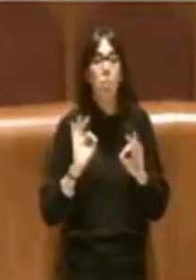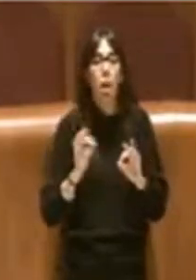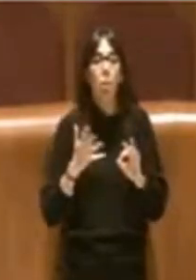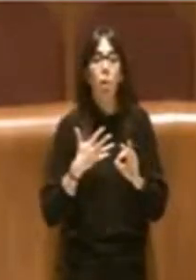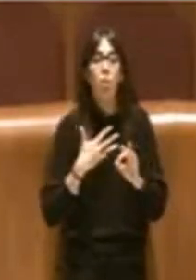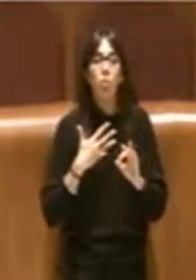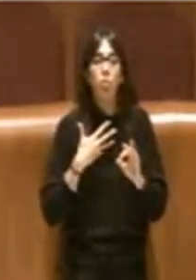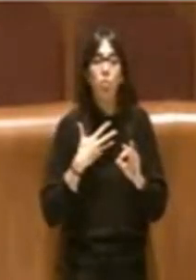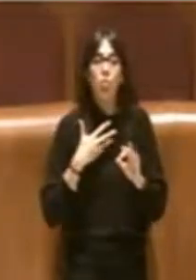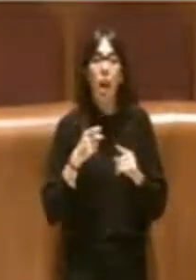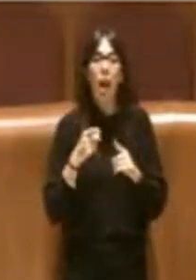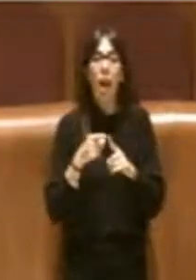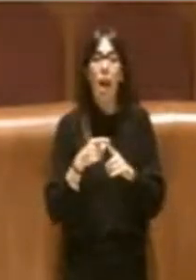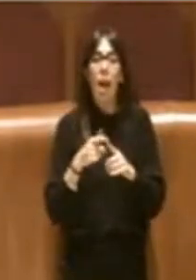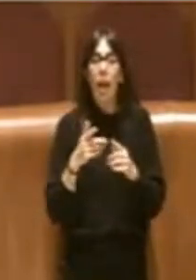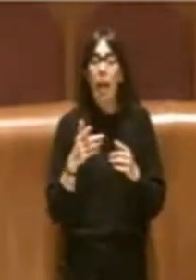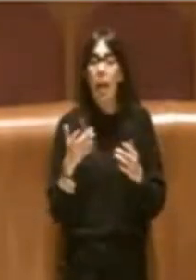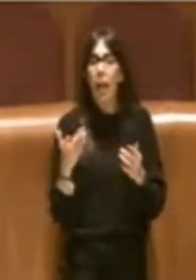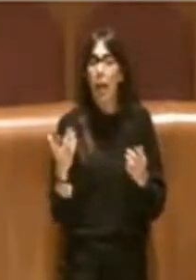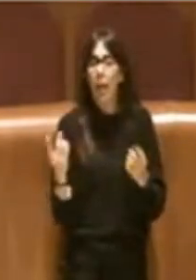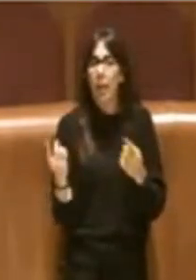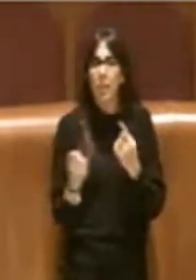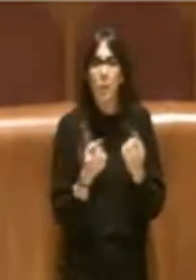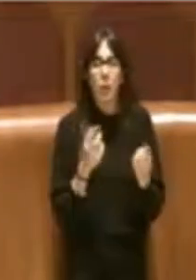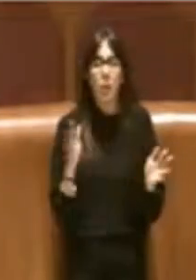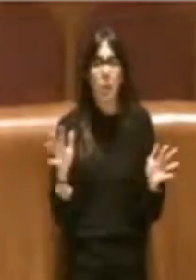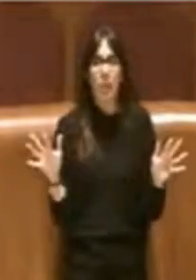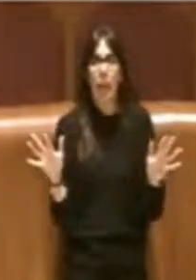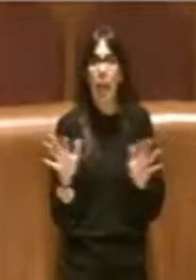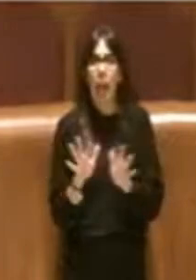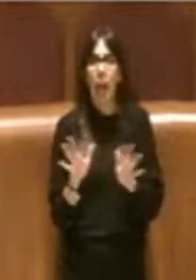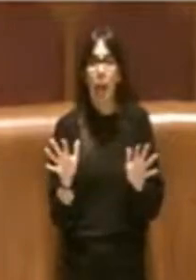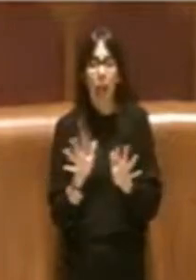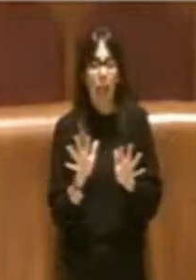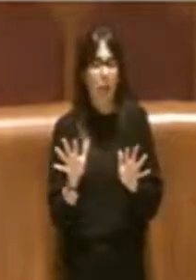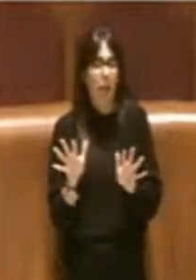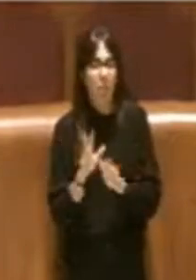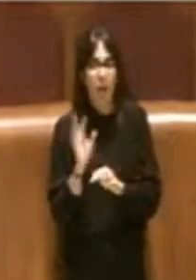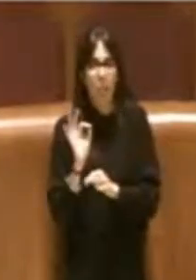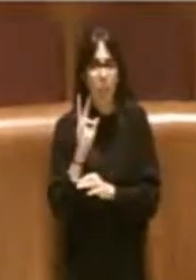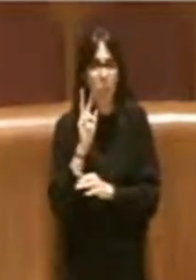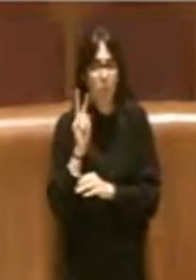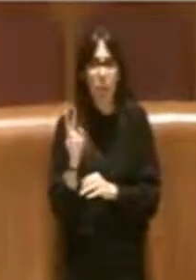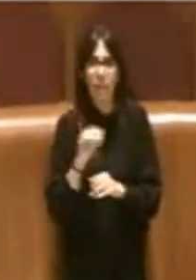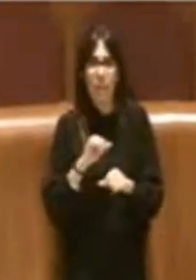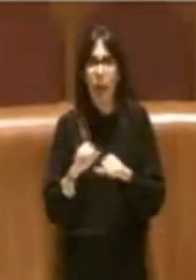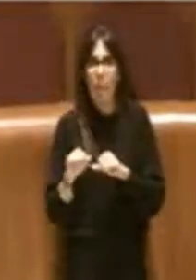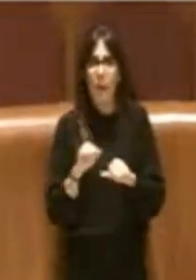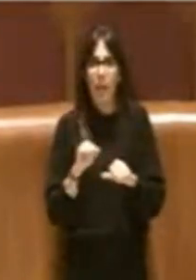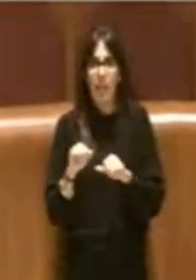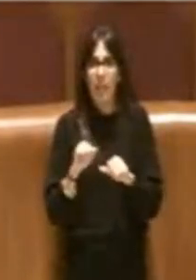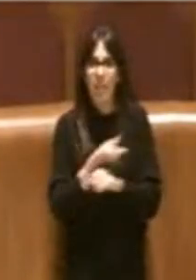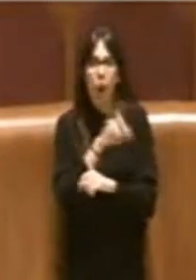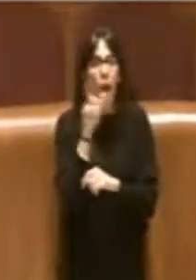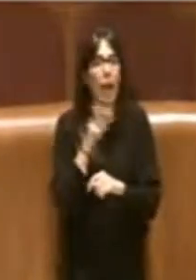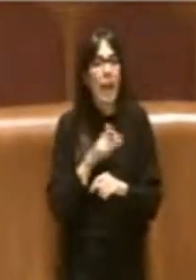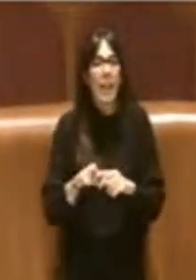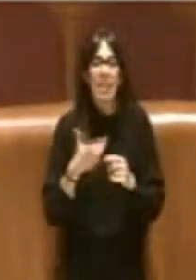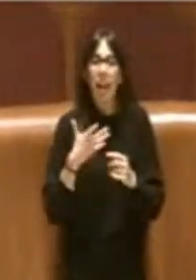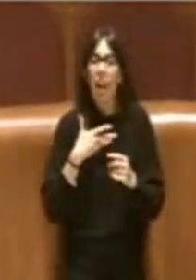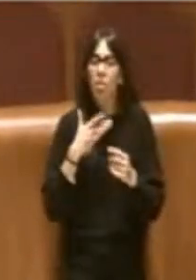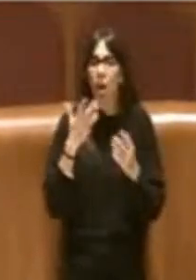a una delle più grandi catastrofi dal punto di vista amministrativo che la storia di questo Paese può narrare.